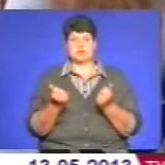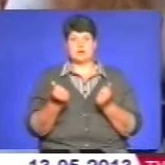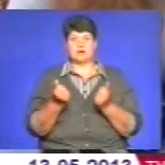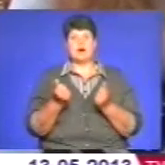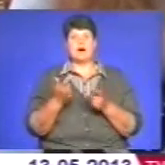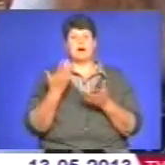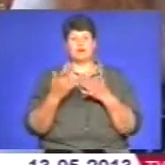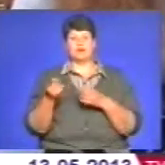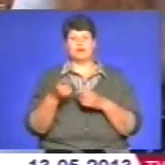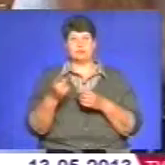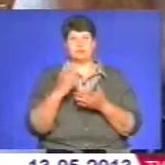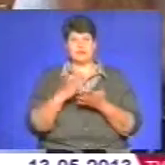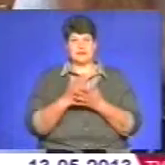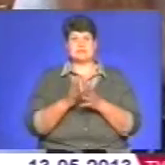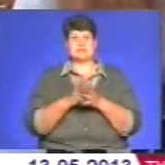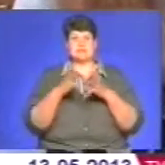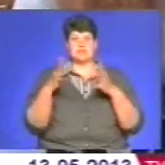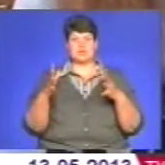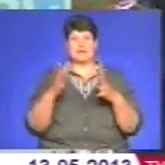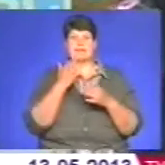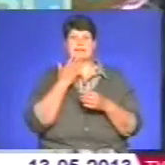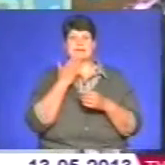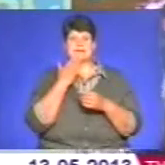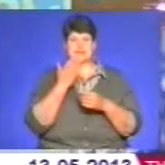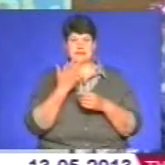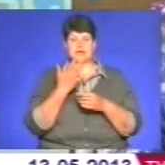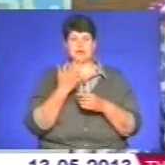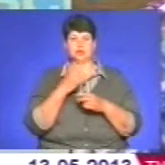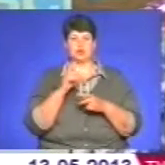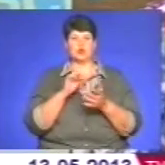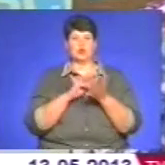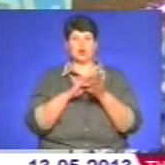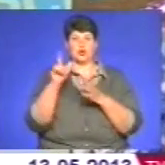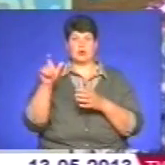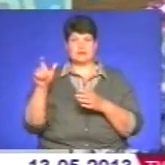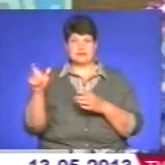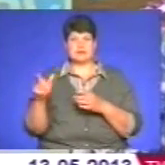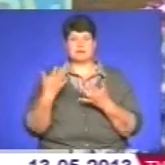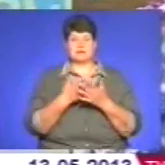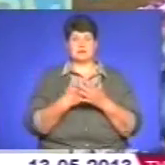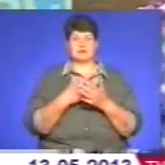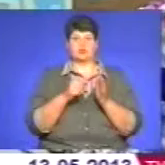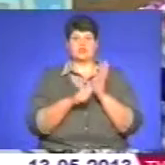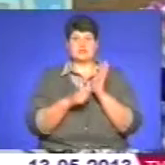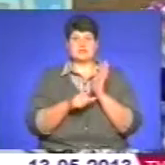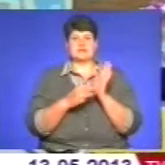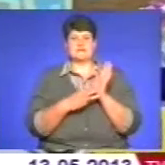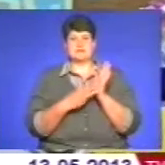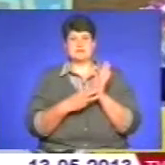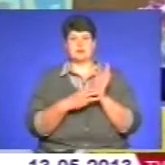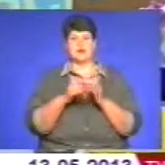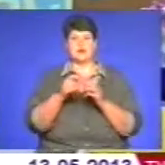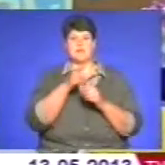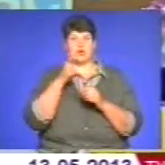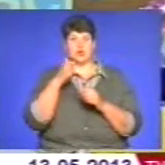Тернопільщині збільшився наплив іноземних туристів. Якщо в нас коли сподавали 60 іноземних туристів, 80 протягом року, то